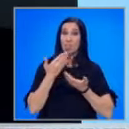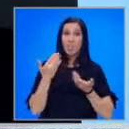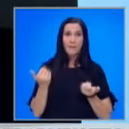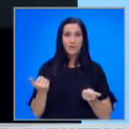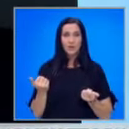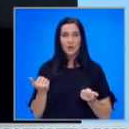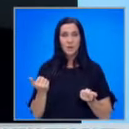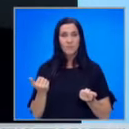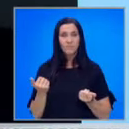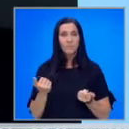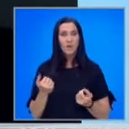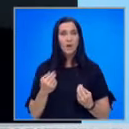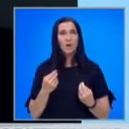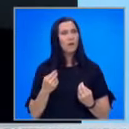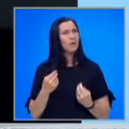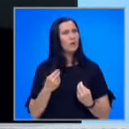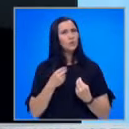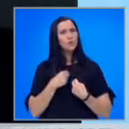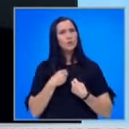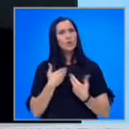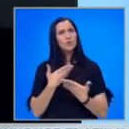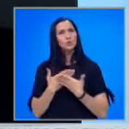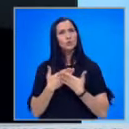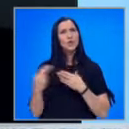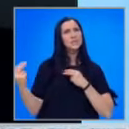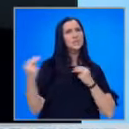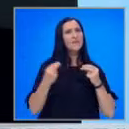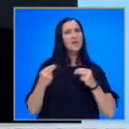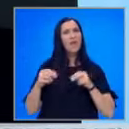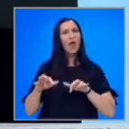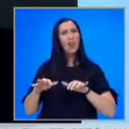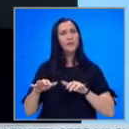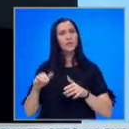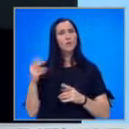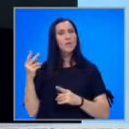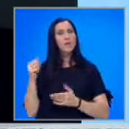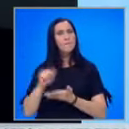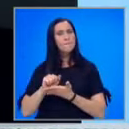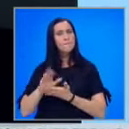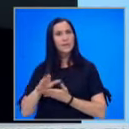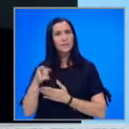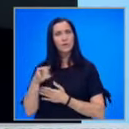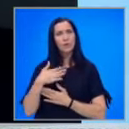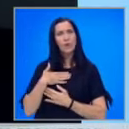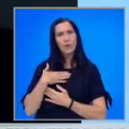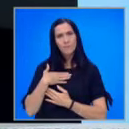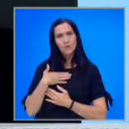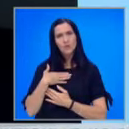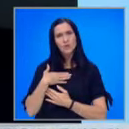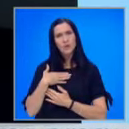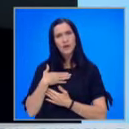нямаше достойните взаимоотношения с съвета за електронни медии. Той имаше своето